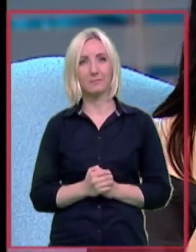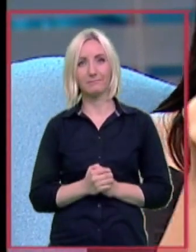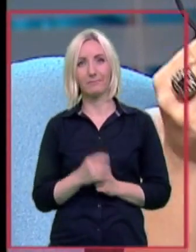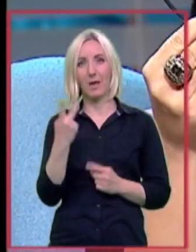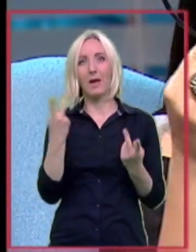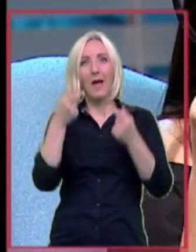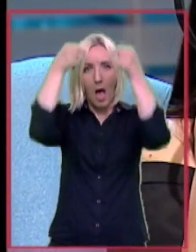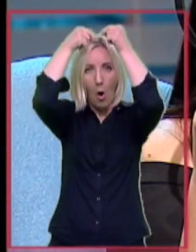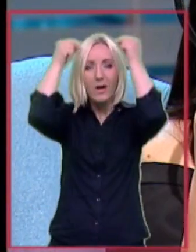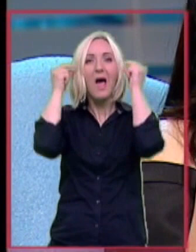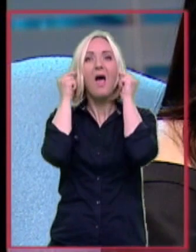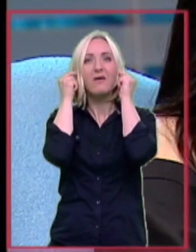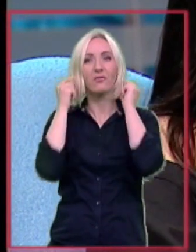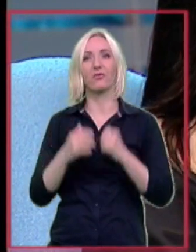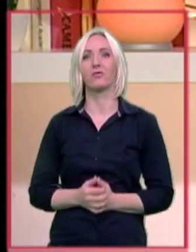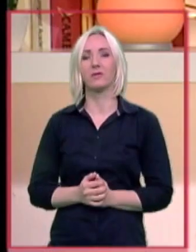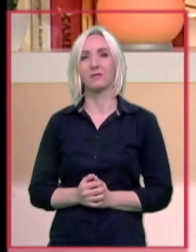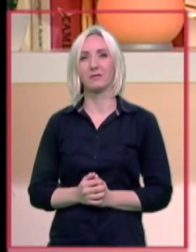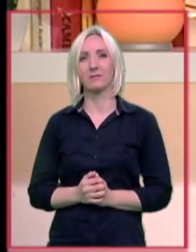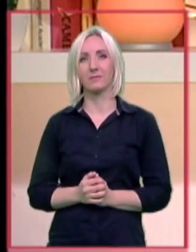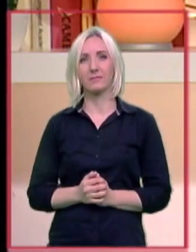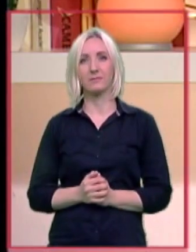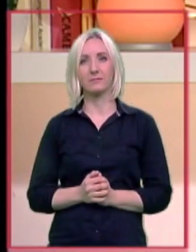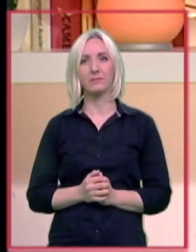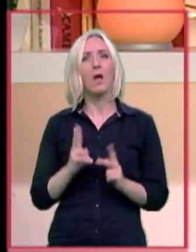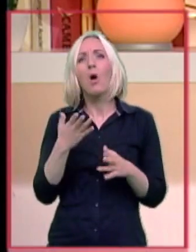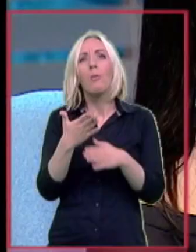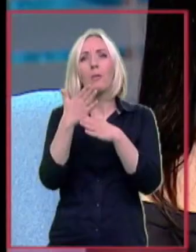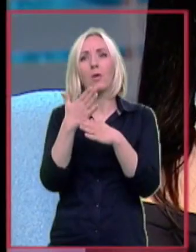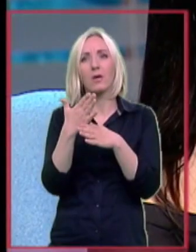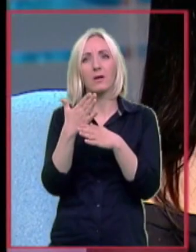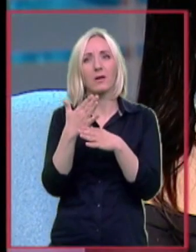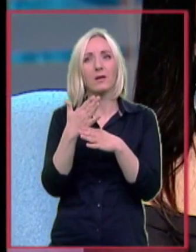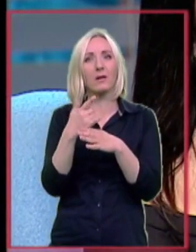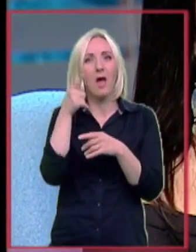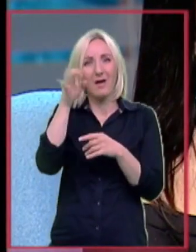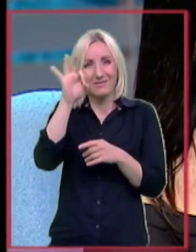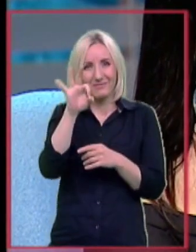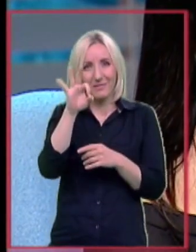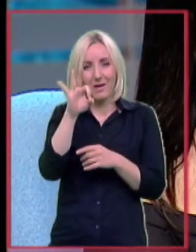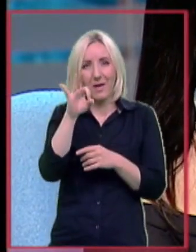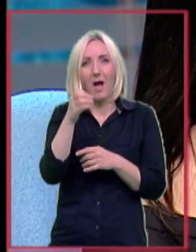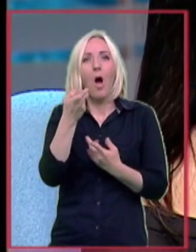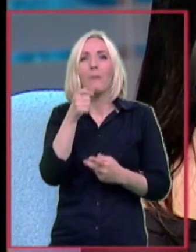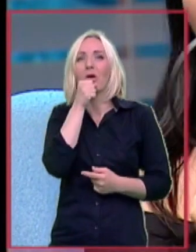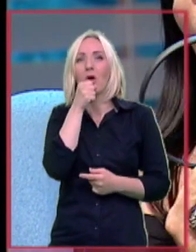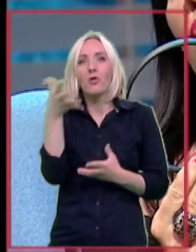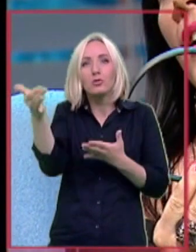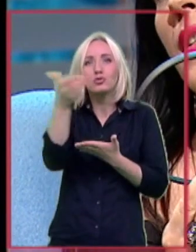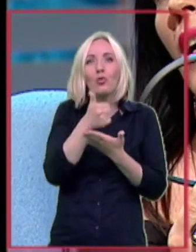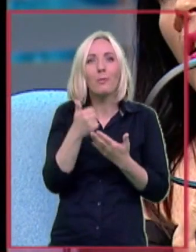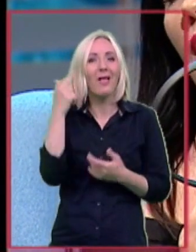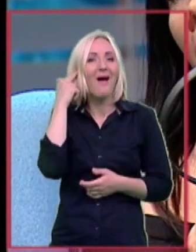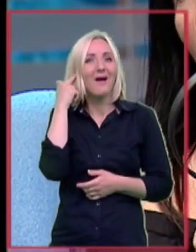izgleda kao rajf. Jest. Znači, ovo je mikrofončić koji iskuplja zvuk i ovaj deo ide